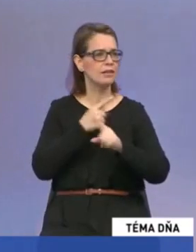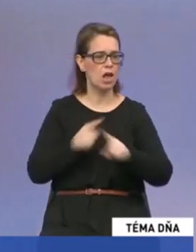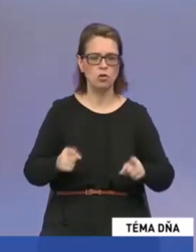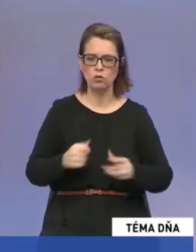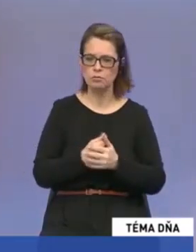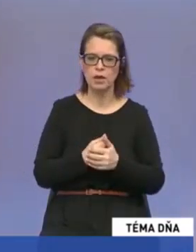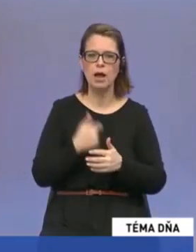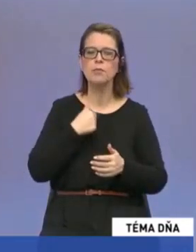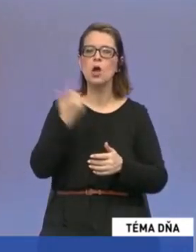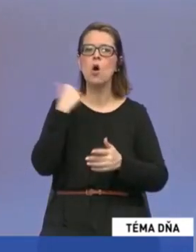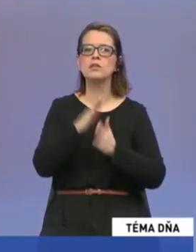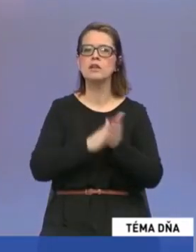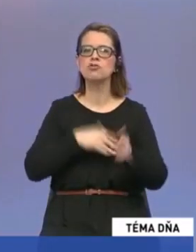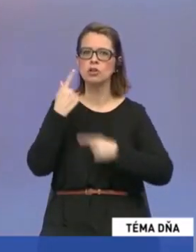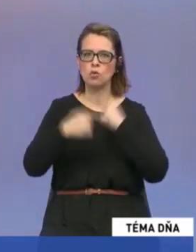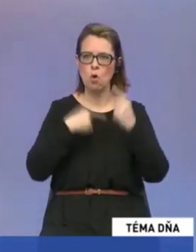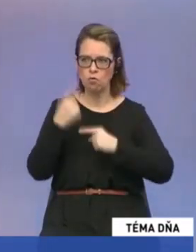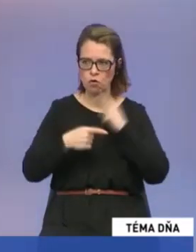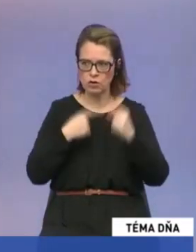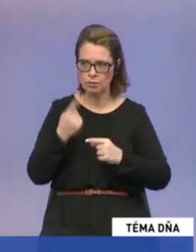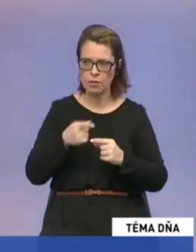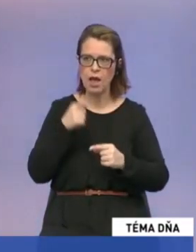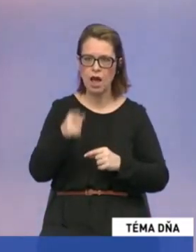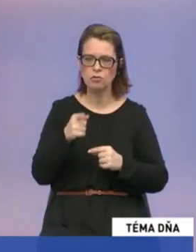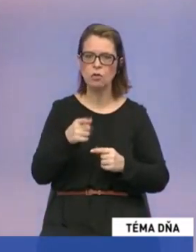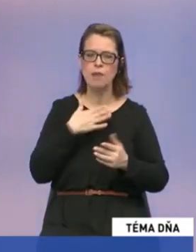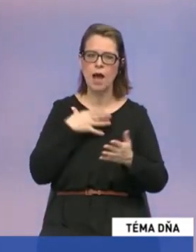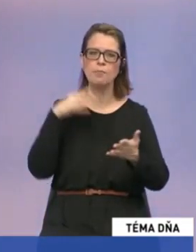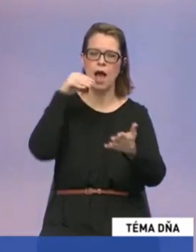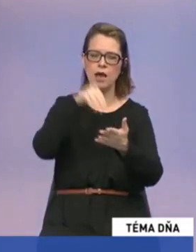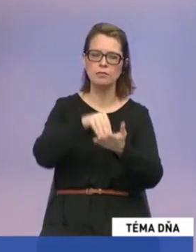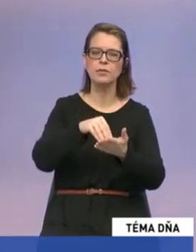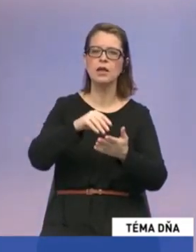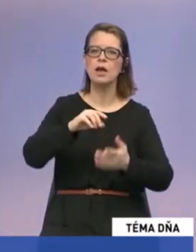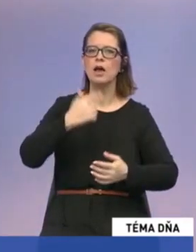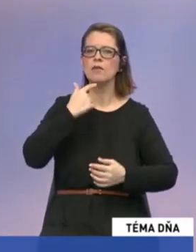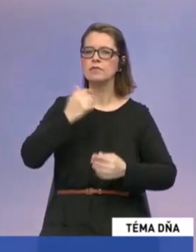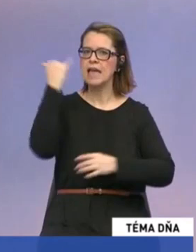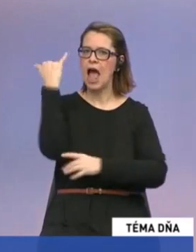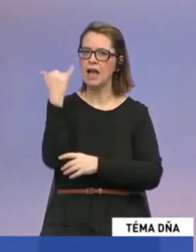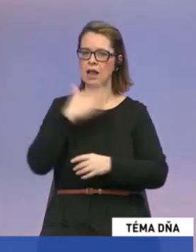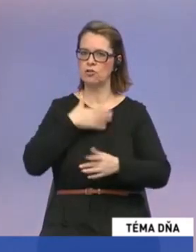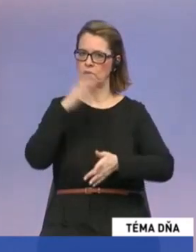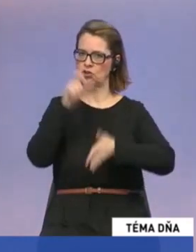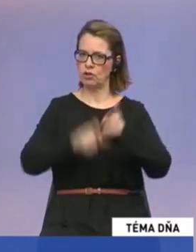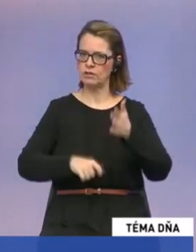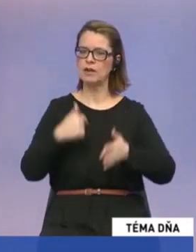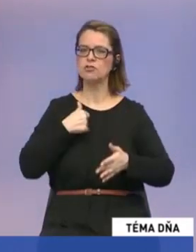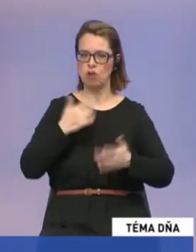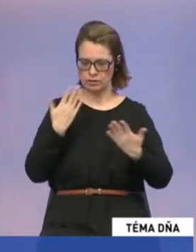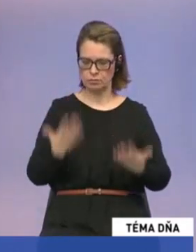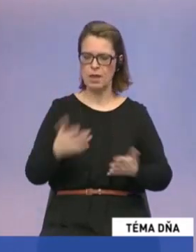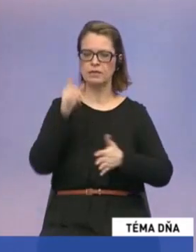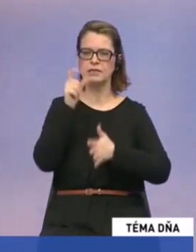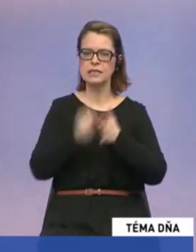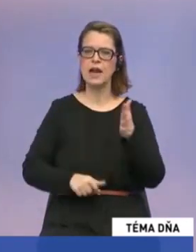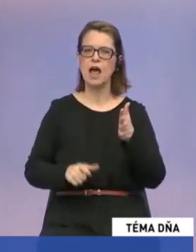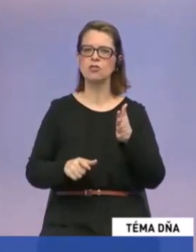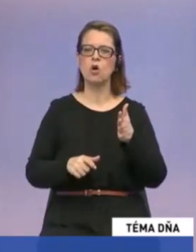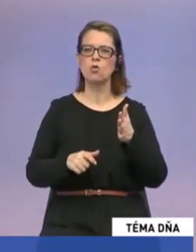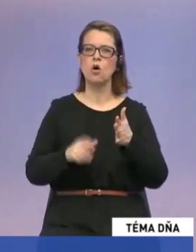pretože my už od začiatku tvrdíme a je to aj samozrejme zakotvené v prioritách našej strany, že chceme byť a sme stranou